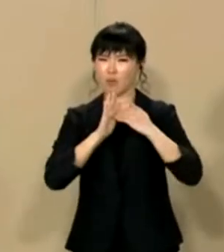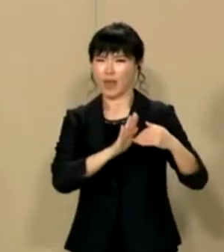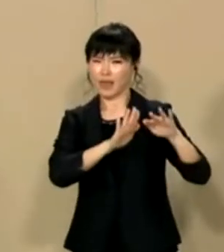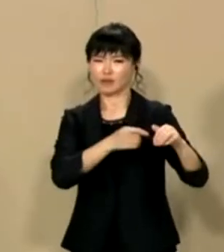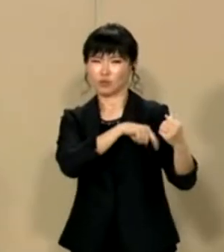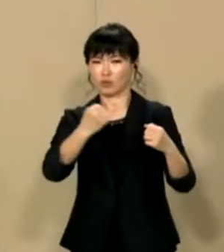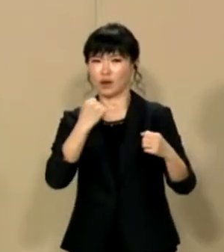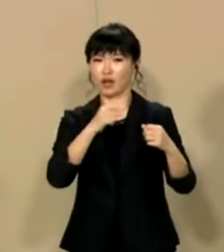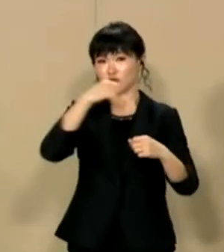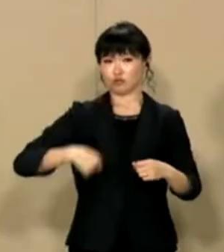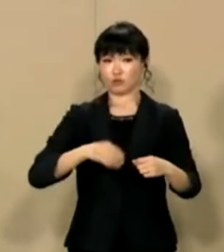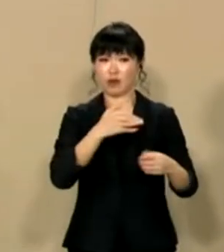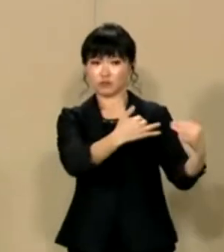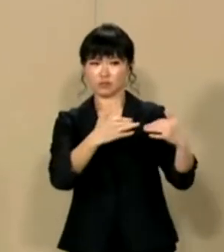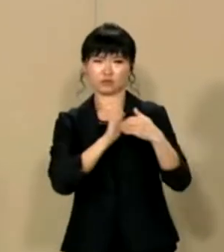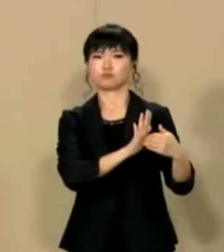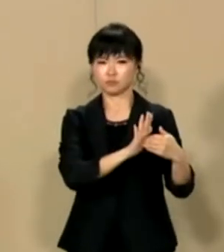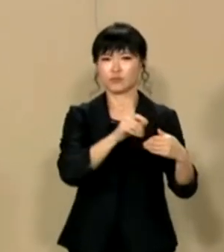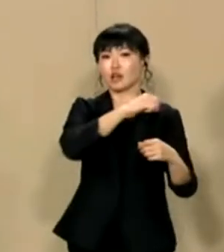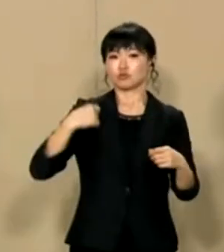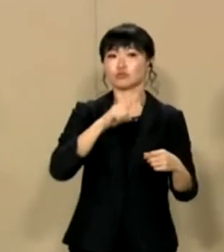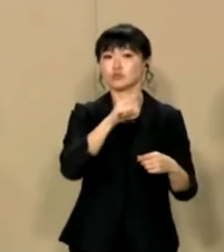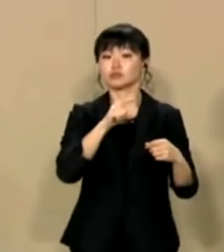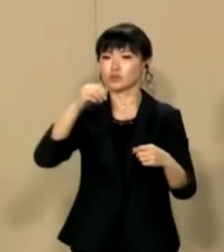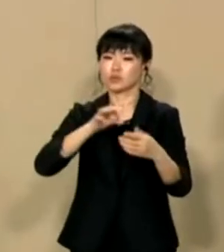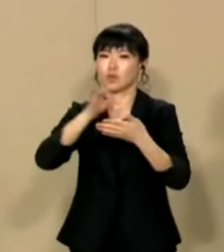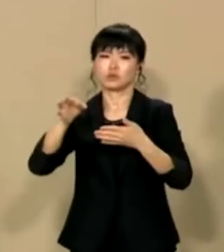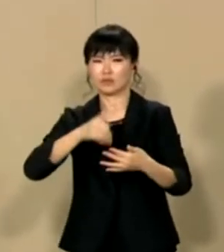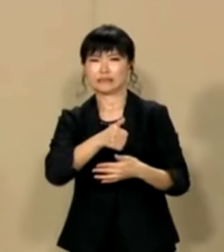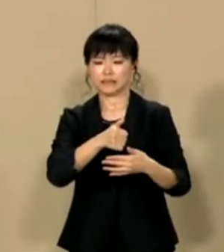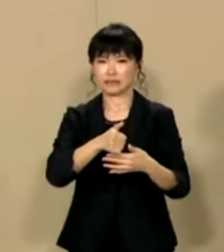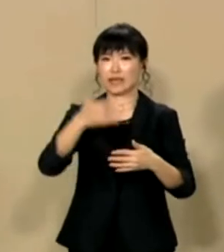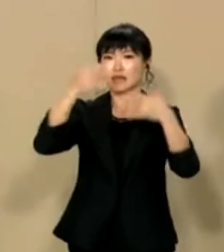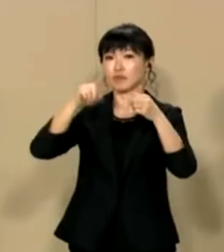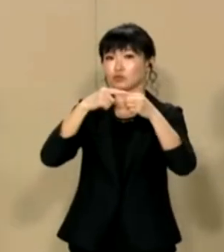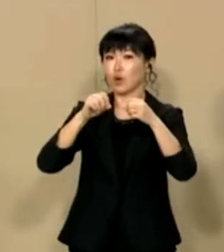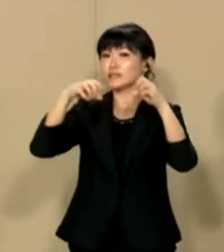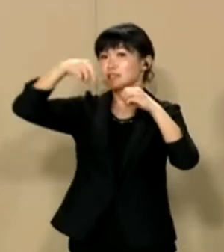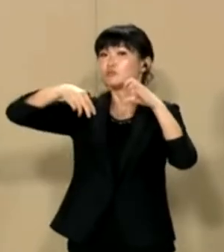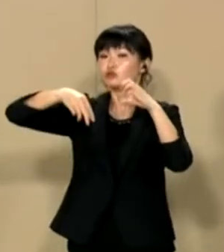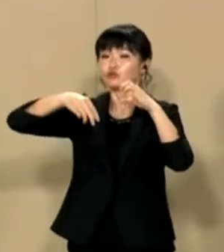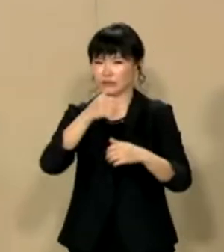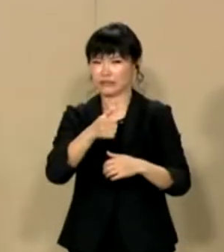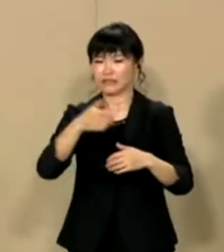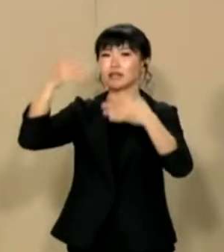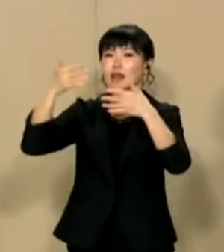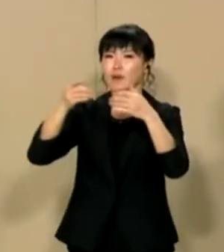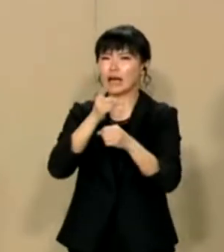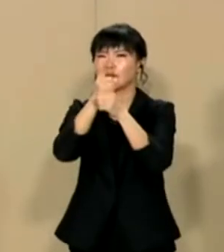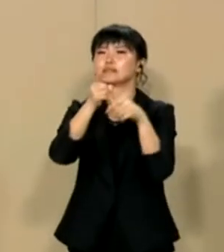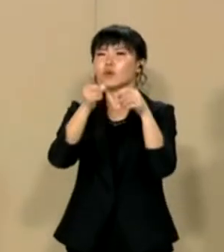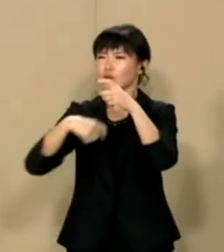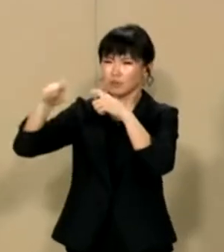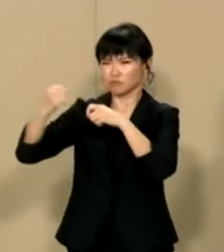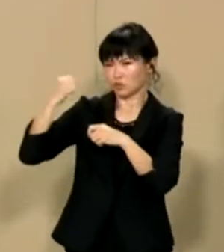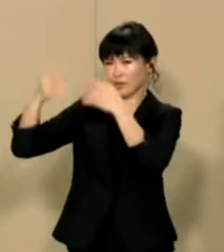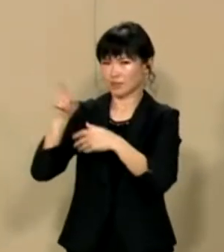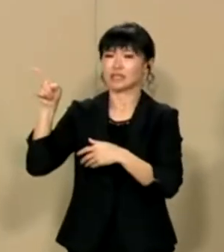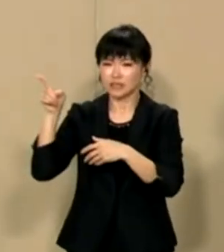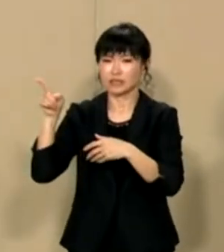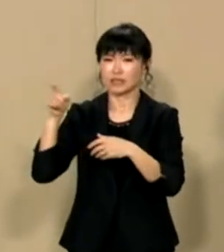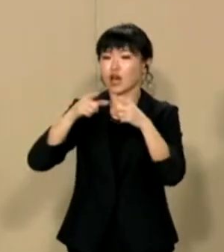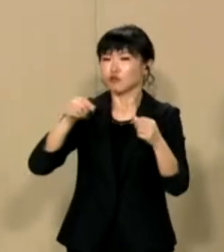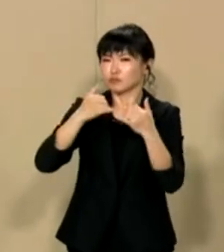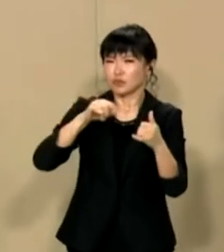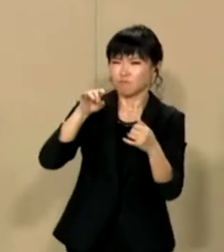衛力を強化し中国の侵略を防ぎましょう中国による日本の土地の購入を禁止します中国企業にるテレビ局でのコマーシルを規制しますテレビは核兵器に勝る武器テレビは